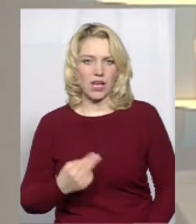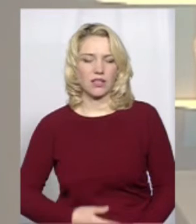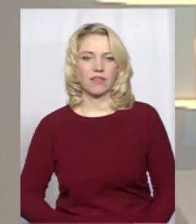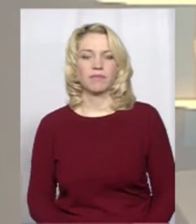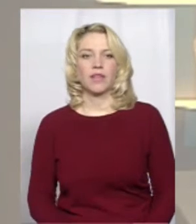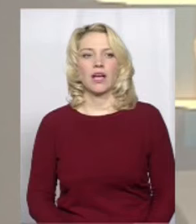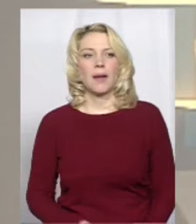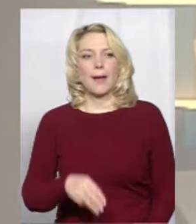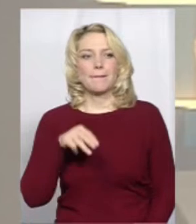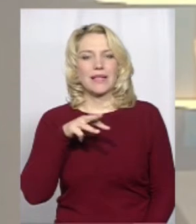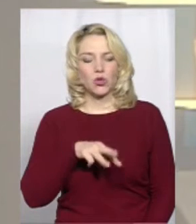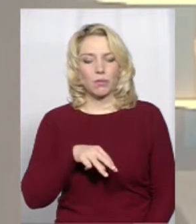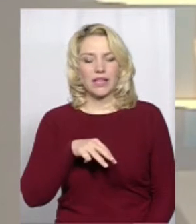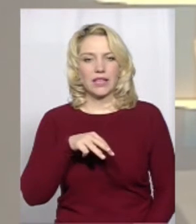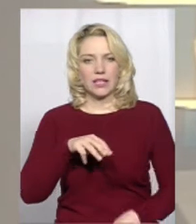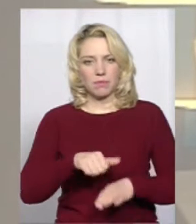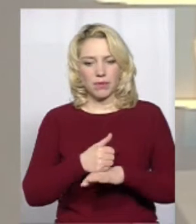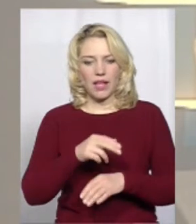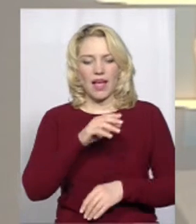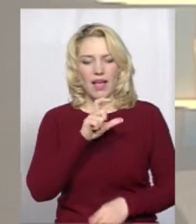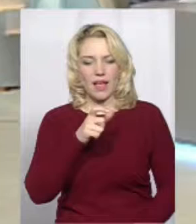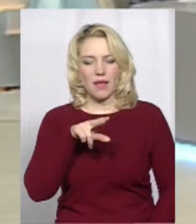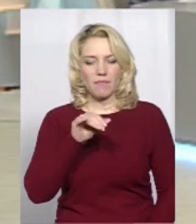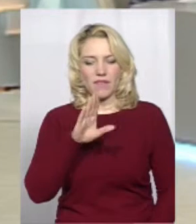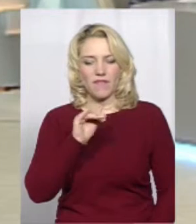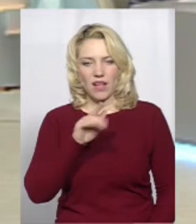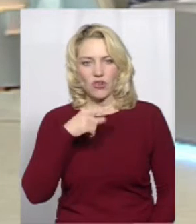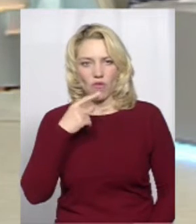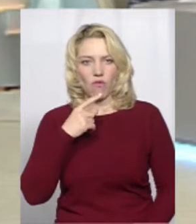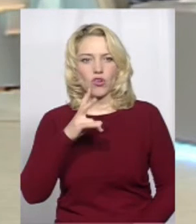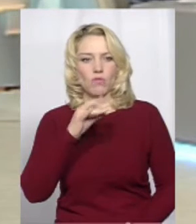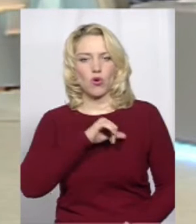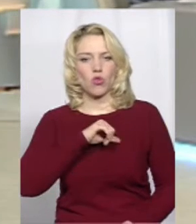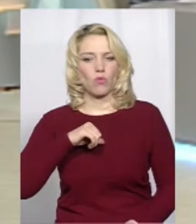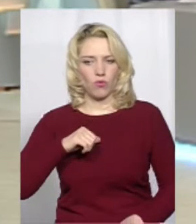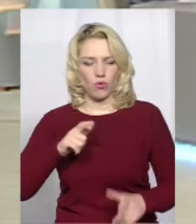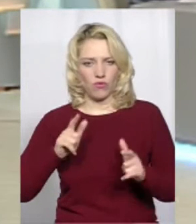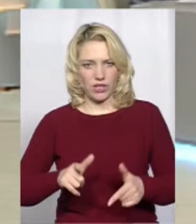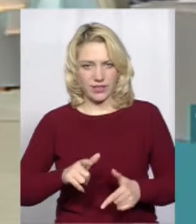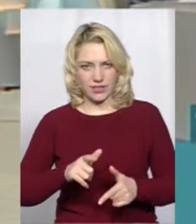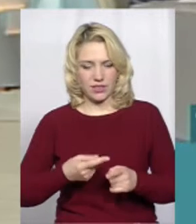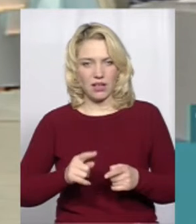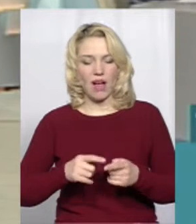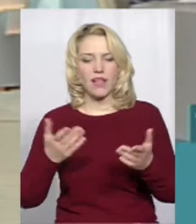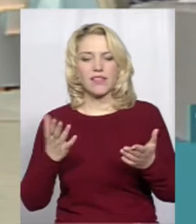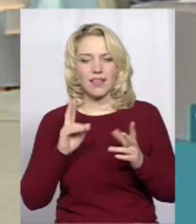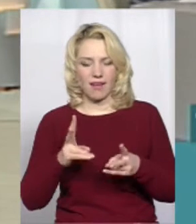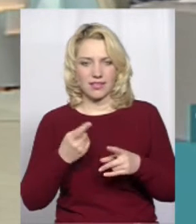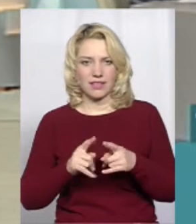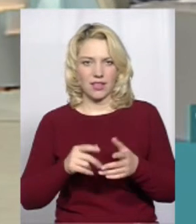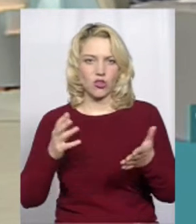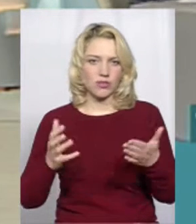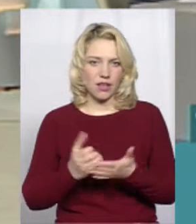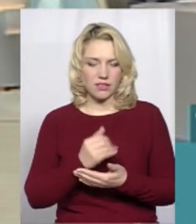Метрополит Епіфаній наголошує на добровільності. Отже, Олександра, у який спосіб вона досягається в наших